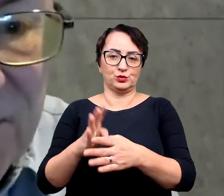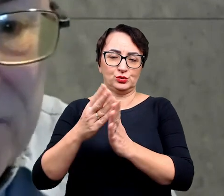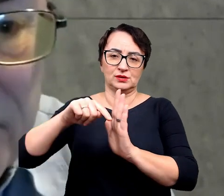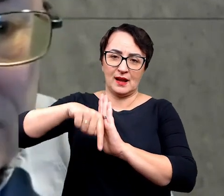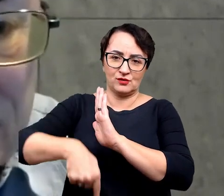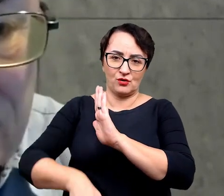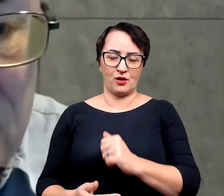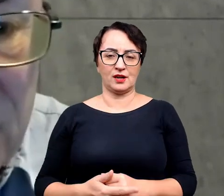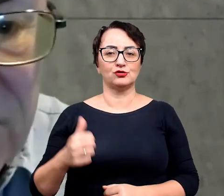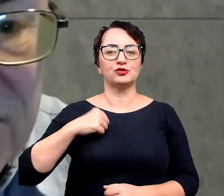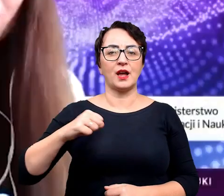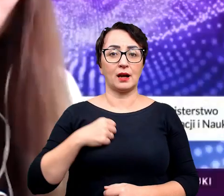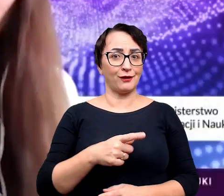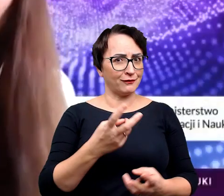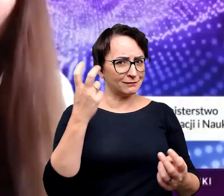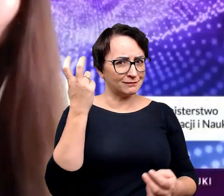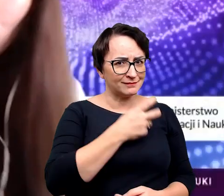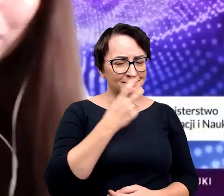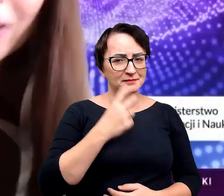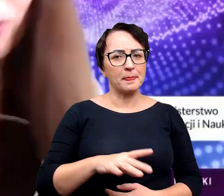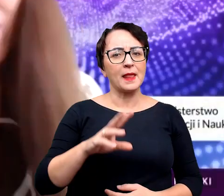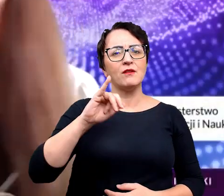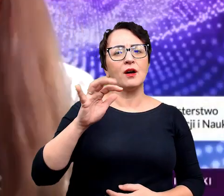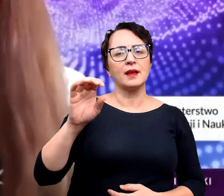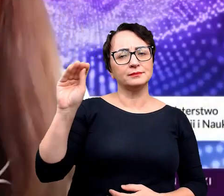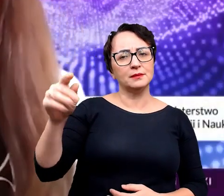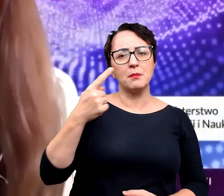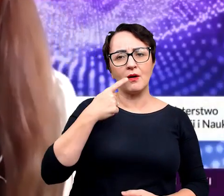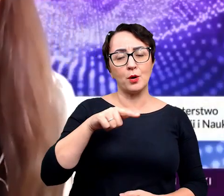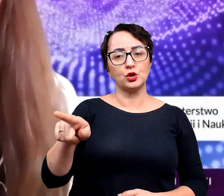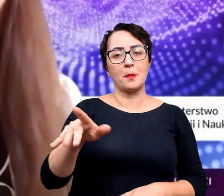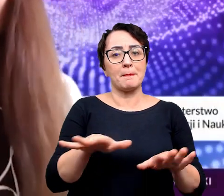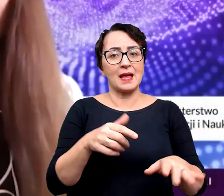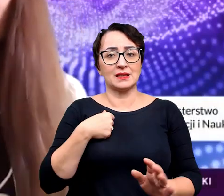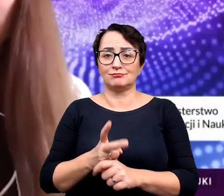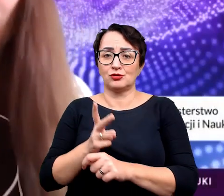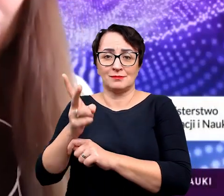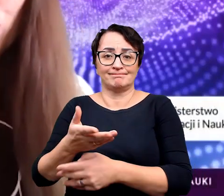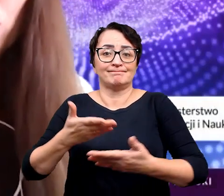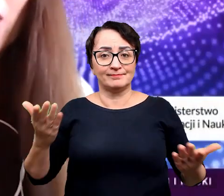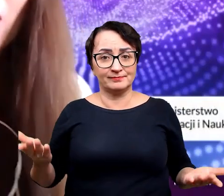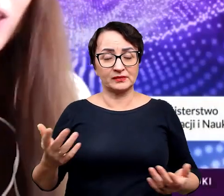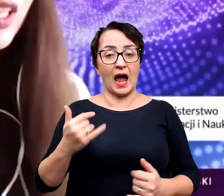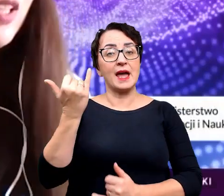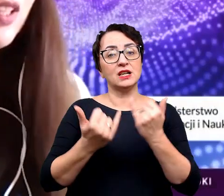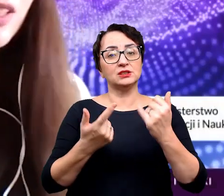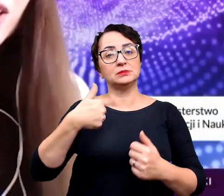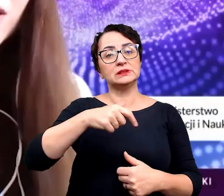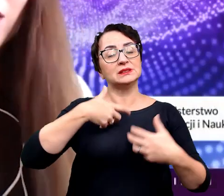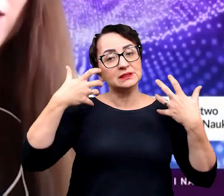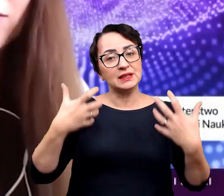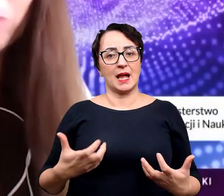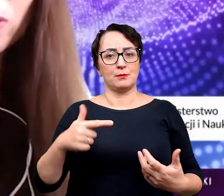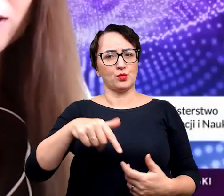w dole. To jest fantastyczne. A Wojtku, powiem, no bo to jest takie miejsce, które jest dla nas wszystkich niedostępne. Gdybyśmy chcieli